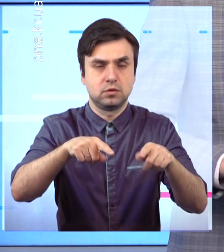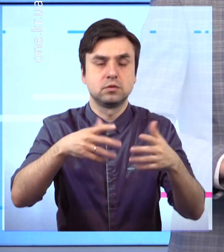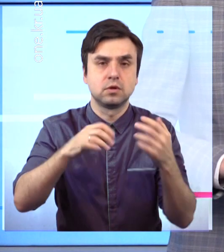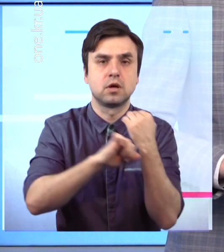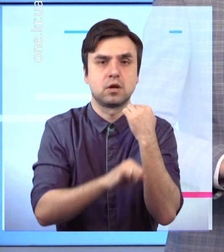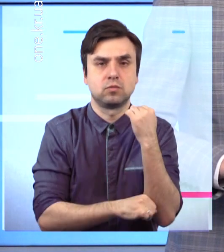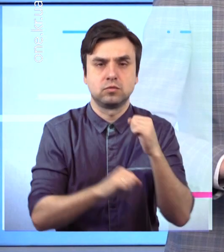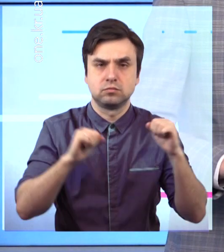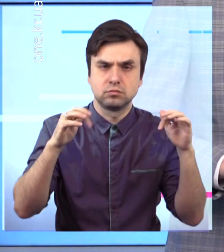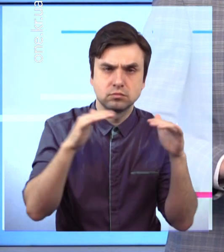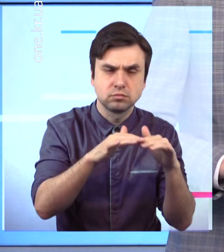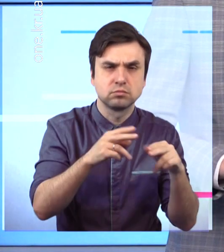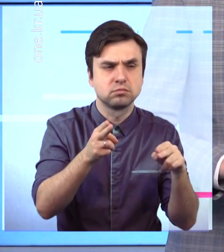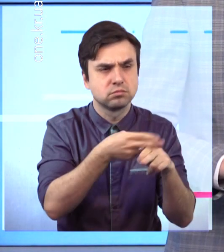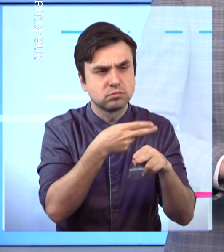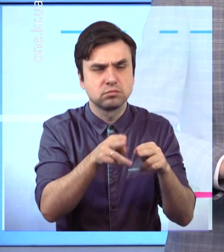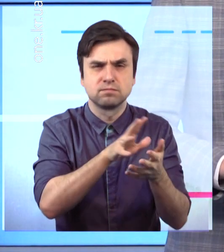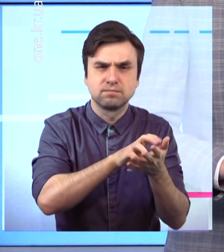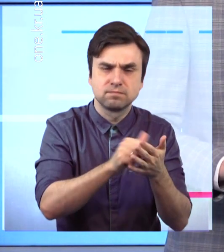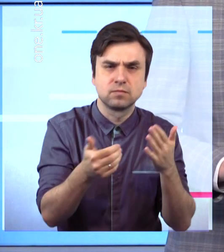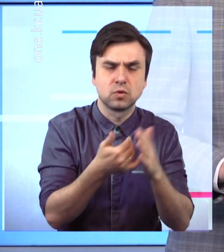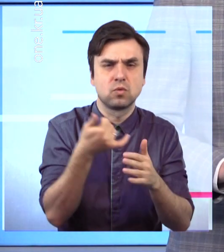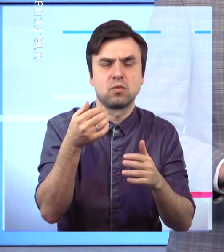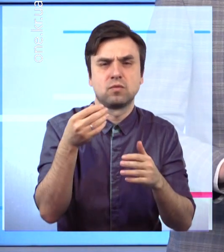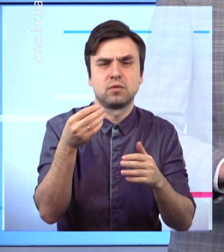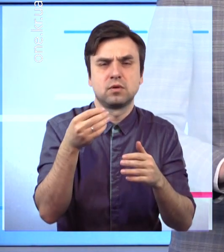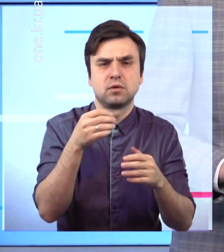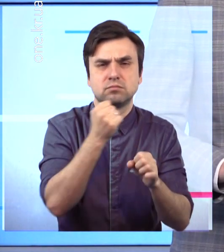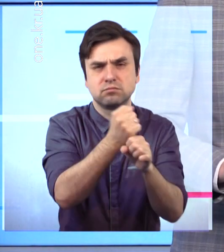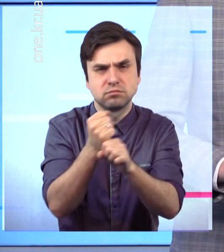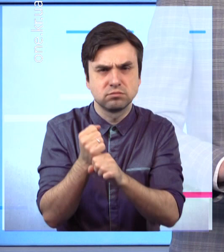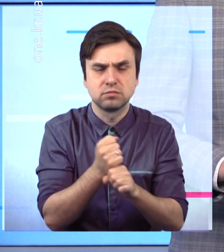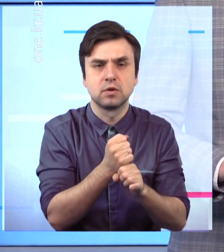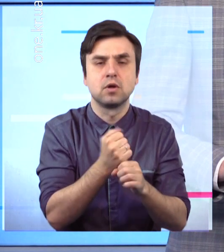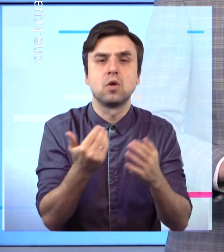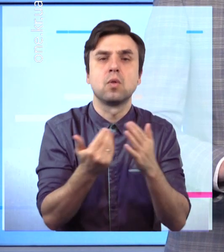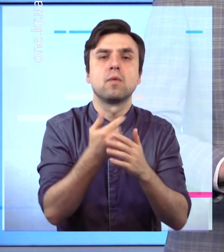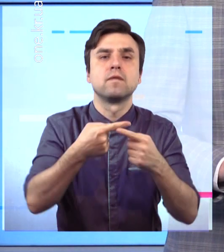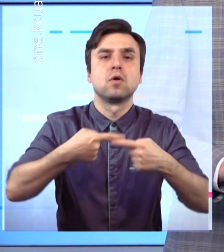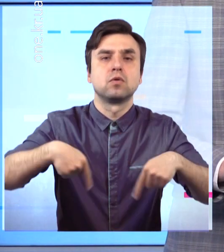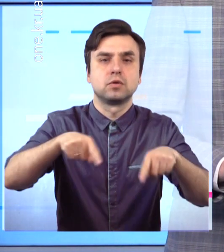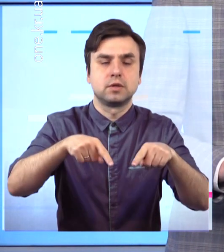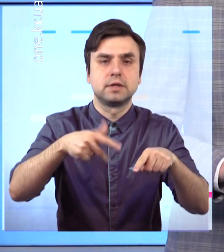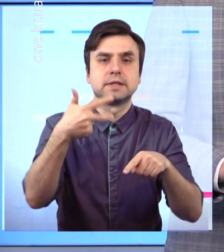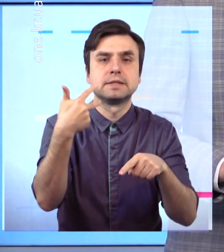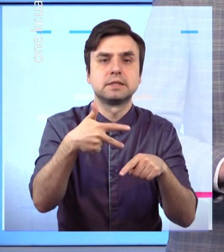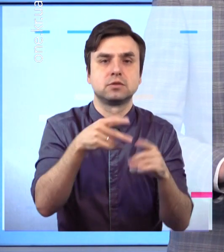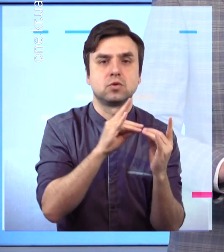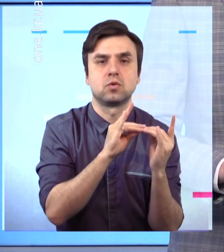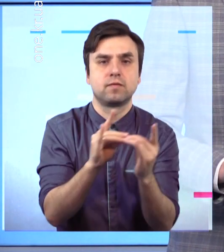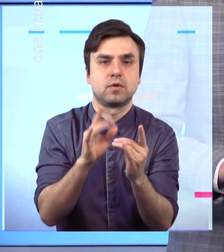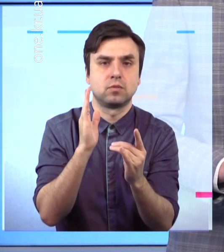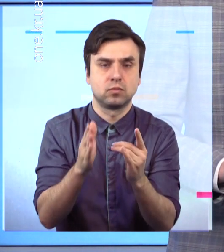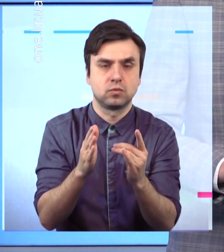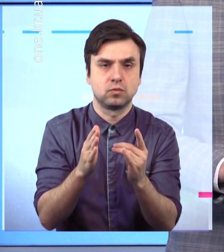тут має з'явитися повноцінне відділення, розраховане на 30 ліжок. В планах лікарів надавати тут фахову допомогу не тільки